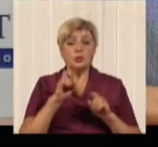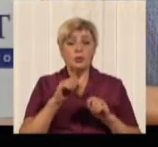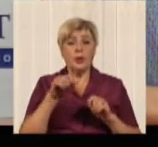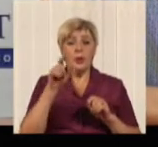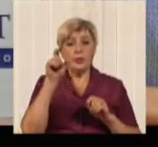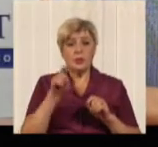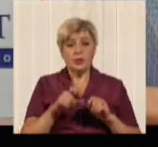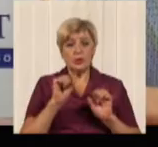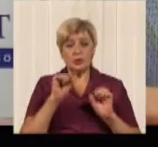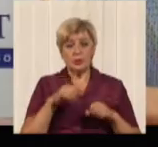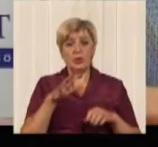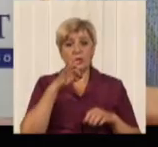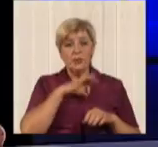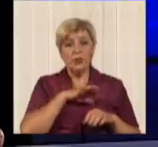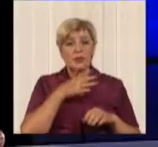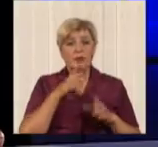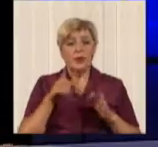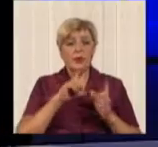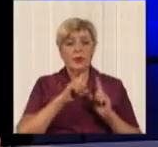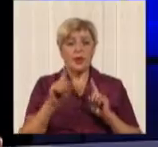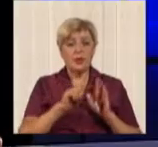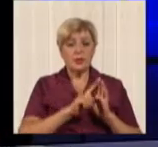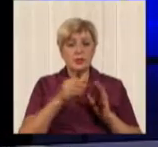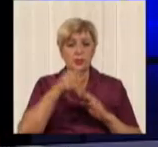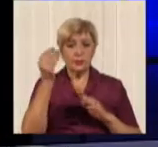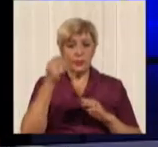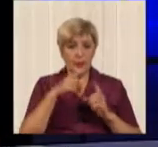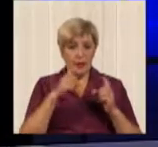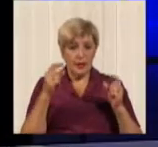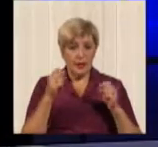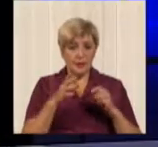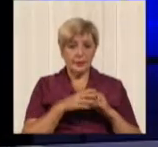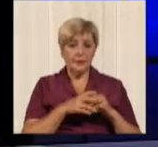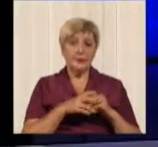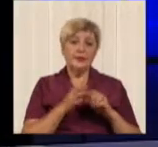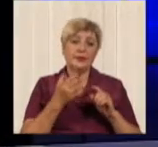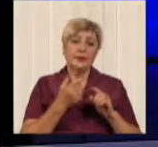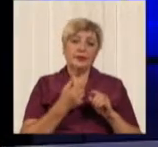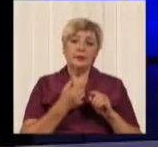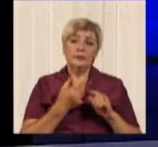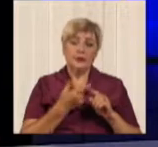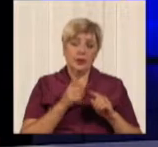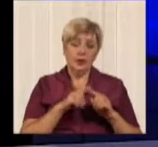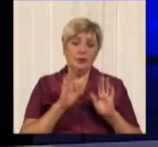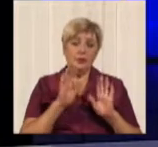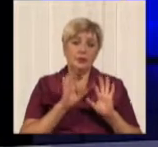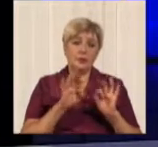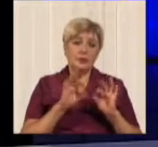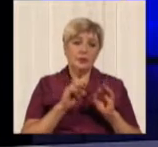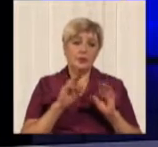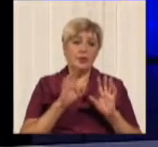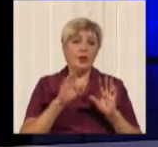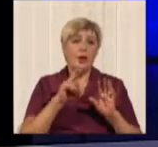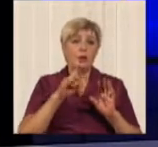може використовувати проїзні билет. Власне, це був коментар про проїзні квитки, які допоможуть зекономити,